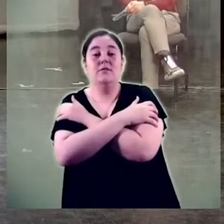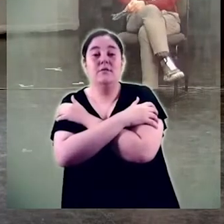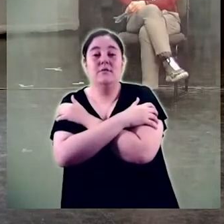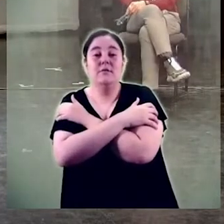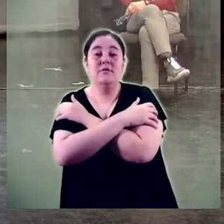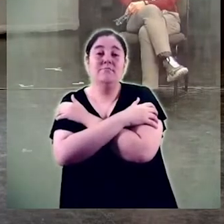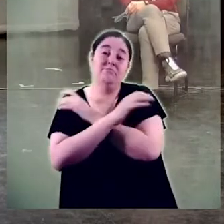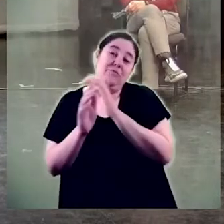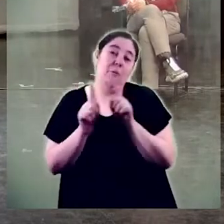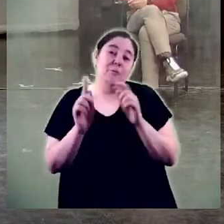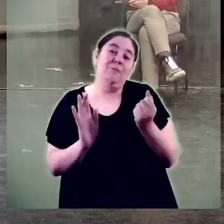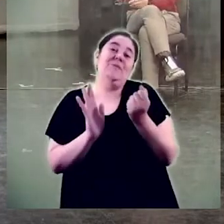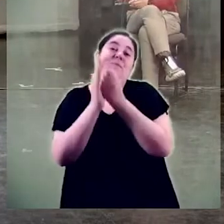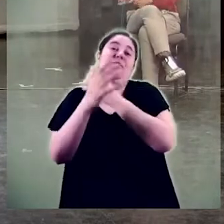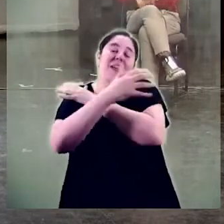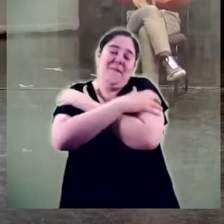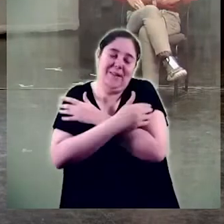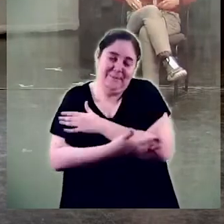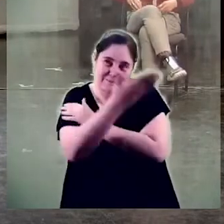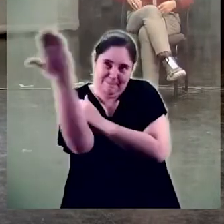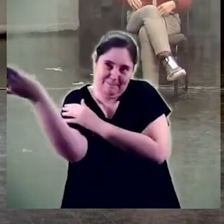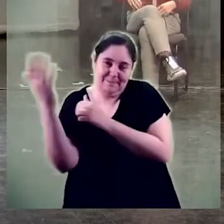simbòlica gràcies